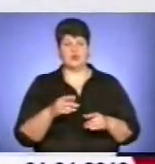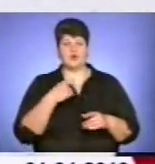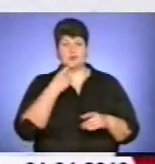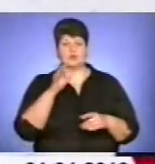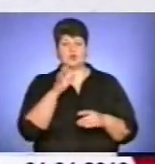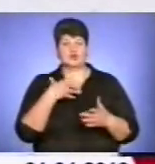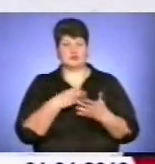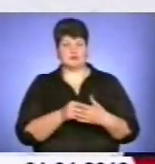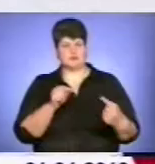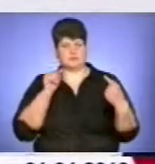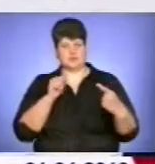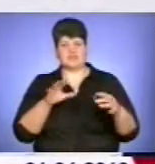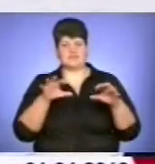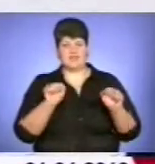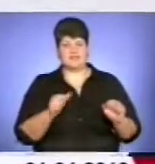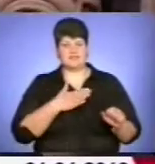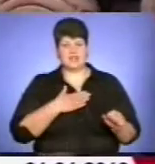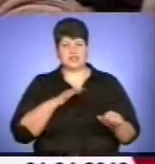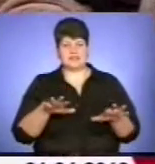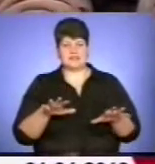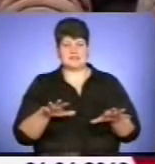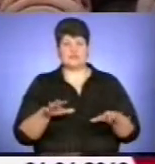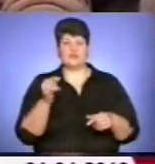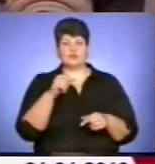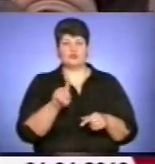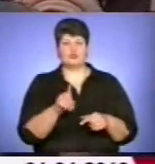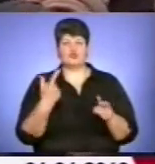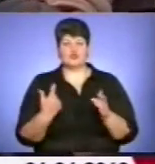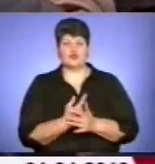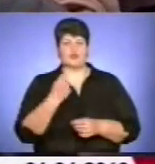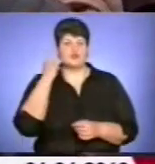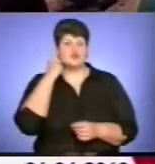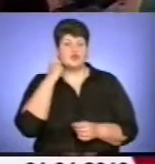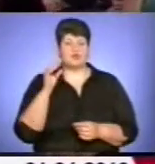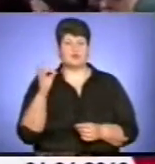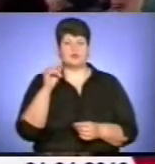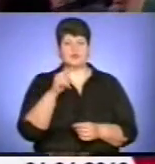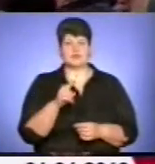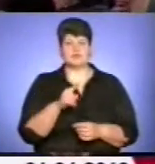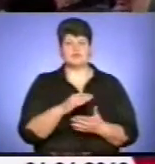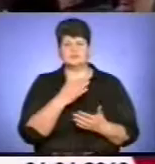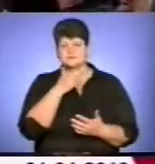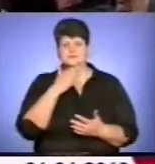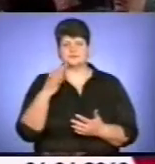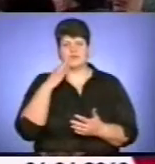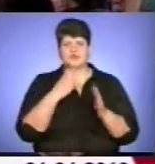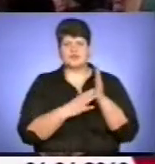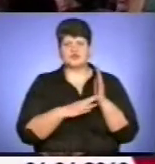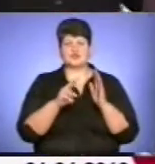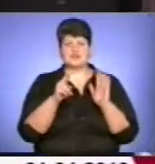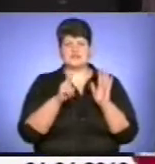владі, нашій місцевій владі. Тому що, знову ж таки, ми чуємо про те, що неодноразово 97%